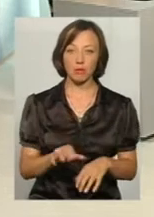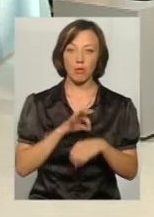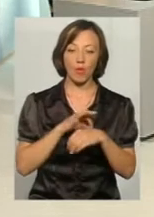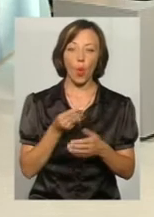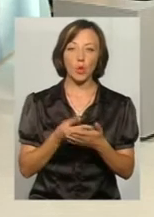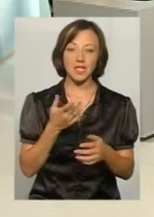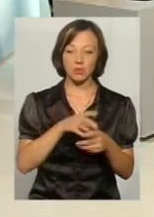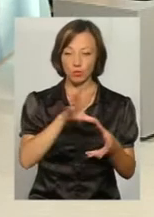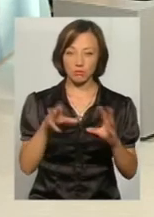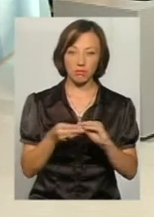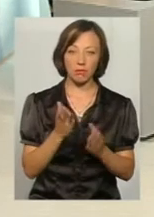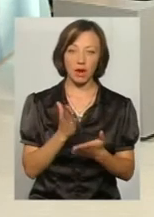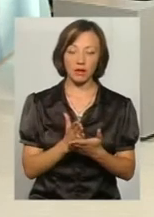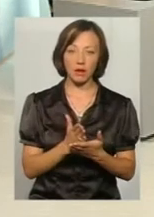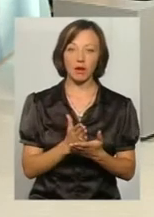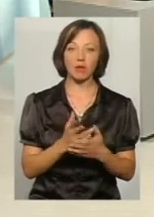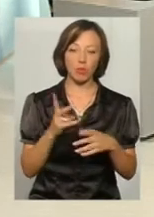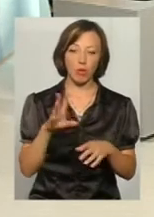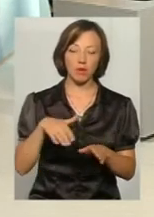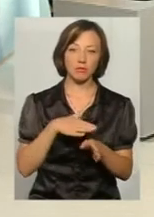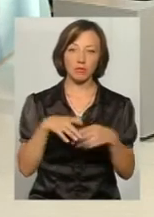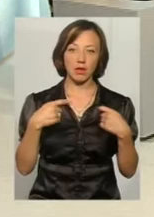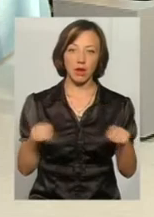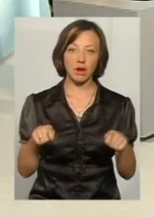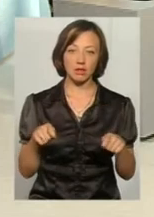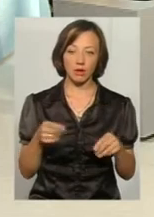оцінку цього майна, яке потім піде на реалізацію.